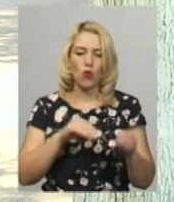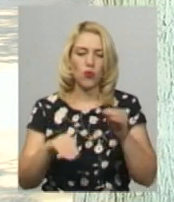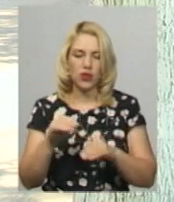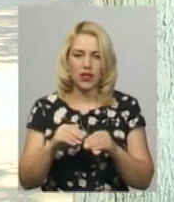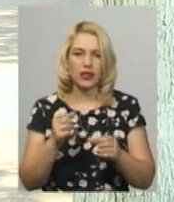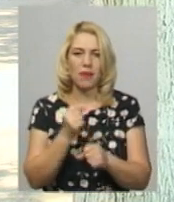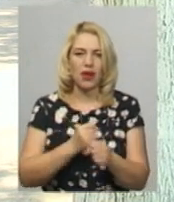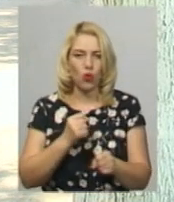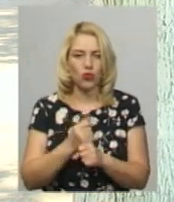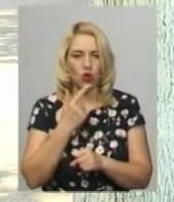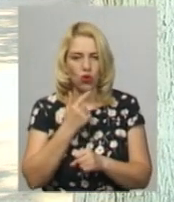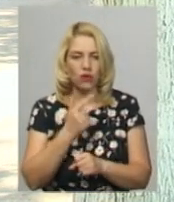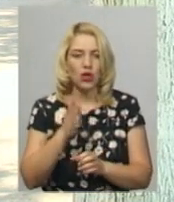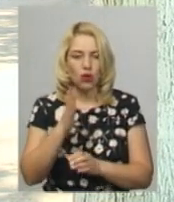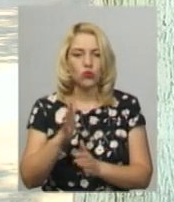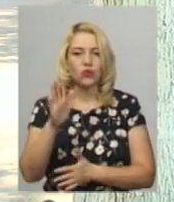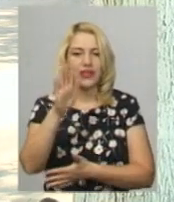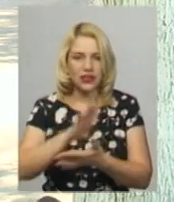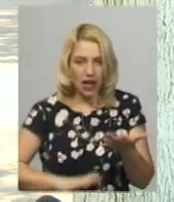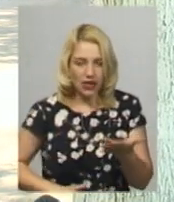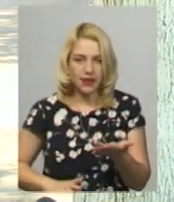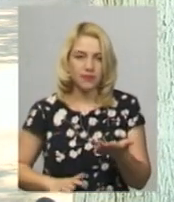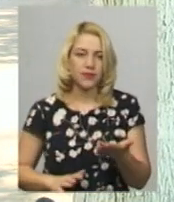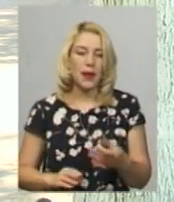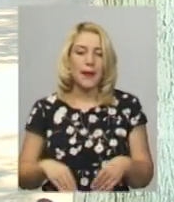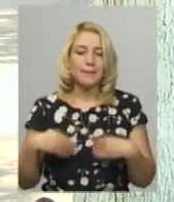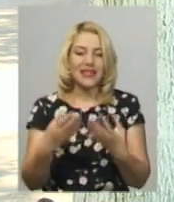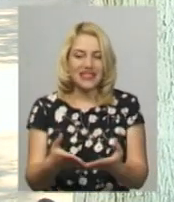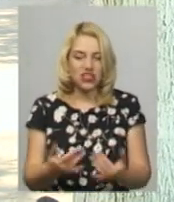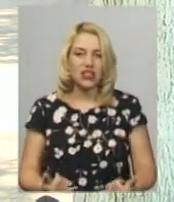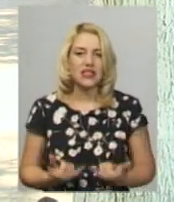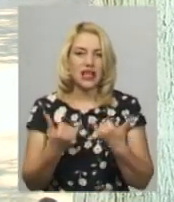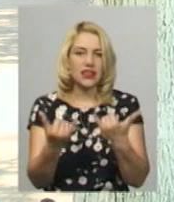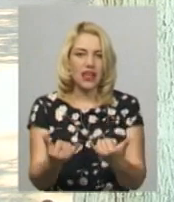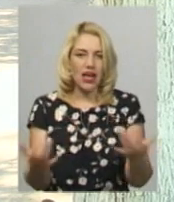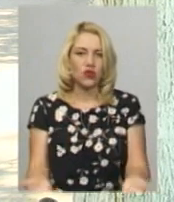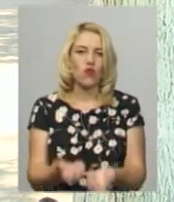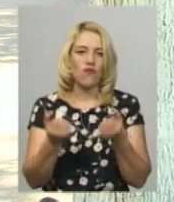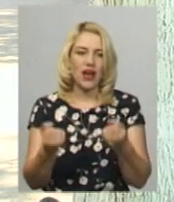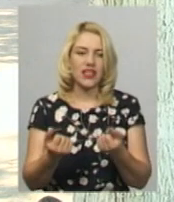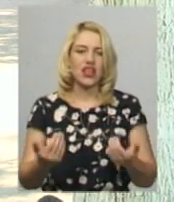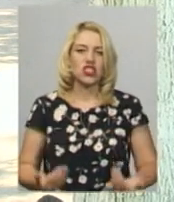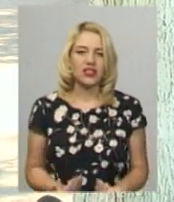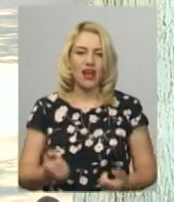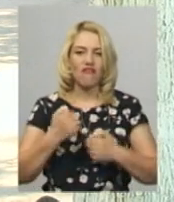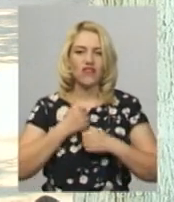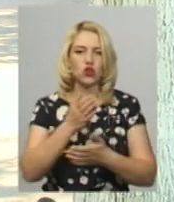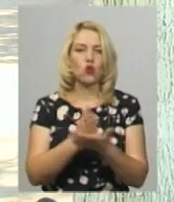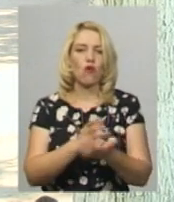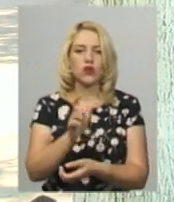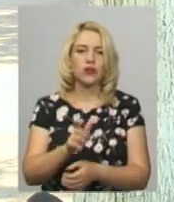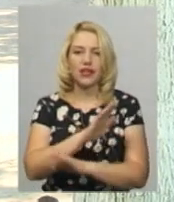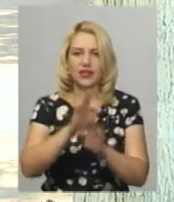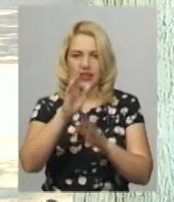крові будуть далі, призначаються для рятування життя військовослужбовців. Не тільки